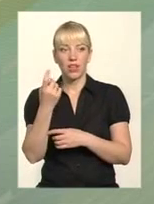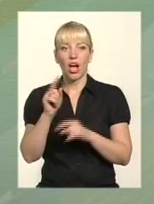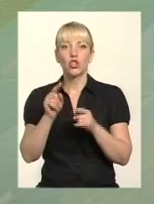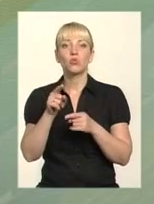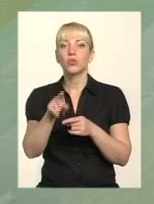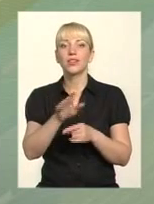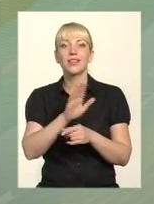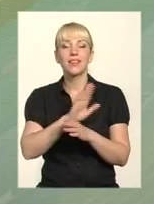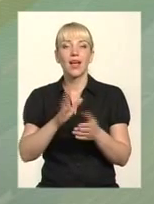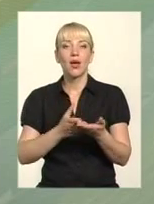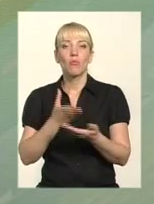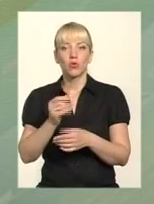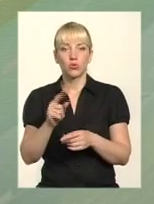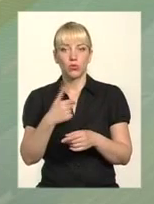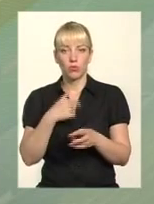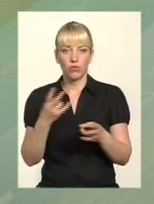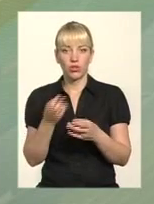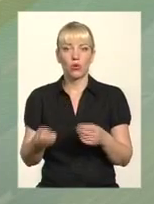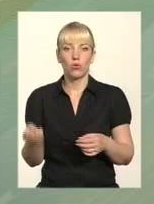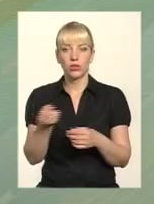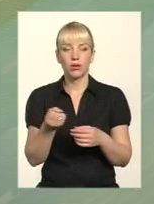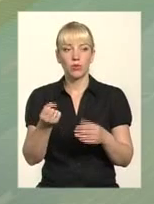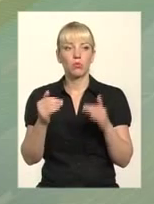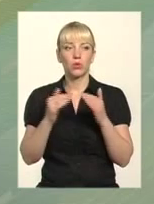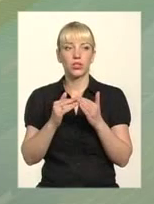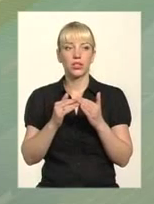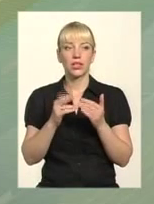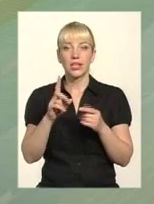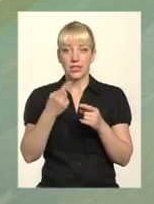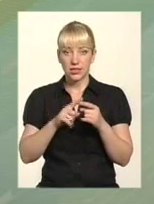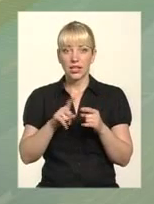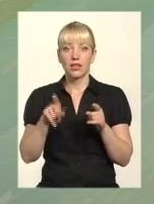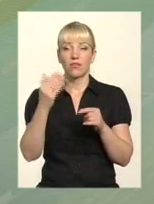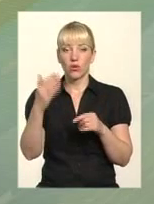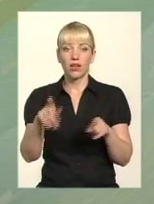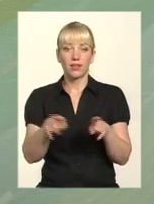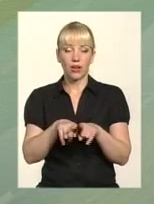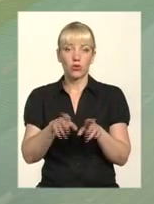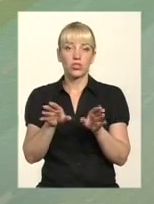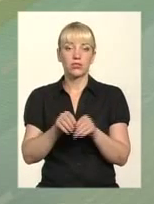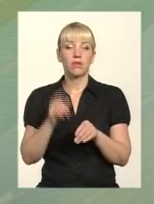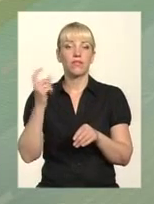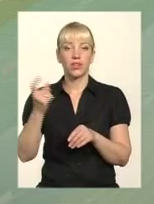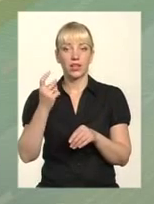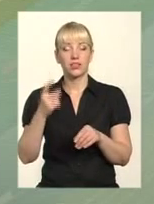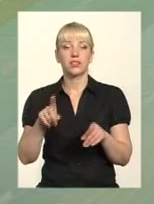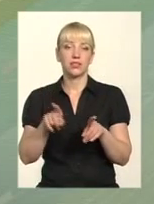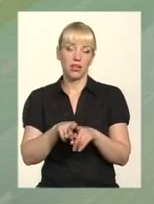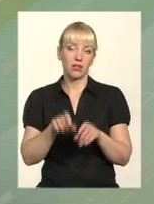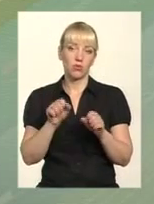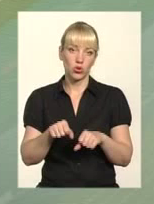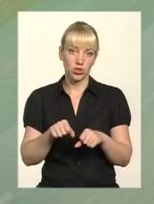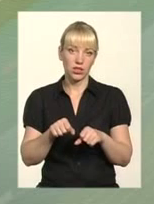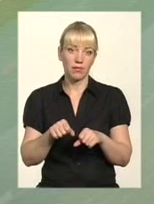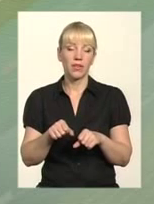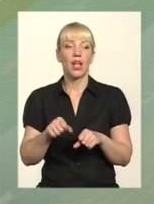чому ти не платиш, чому ми маємо отримувати цей будинок, а ти вдруг, твоя теж співвласність. Тому ще таким способом. По